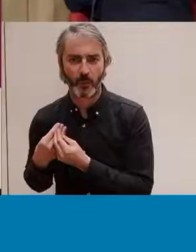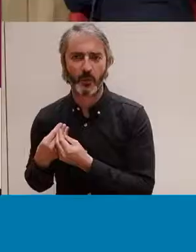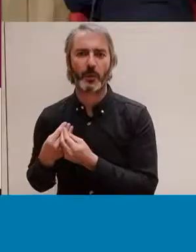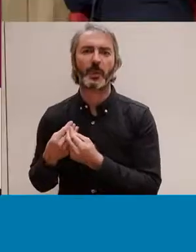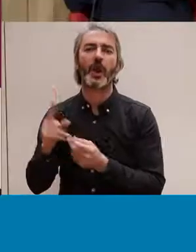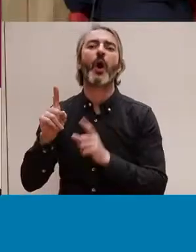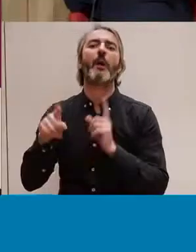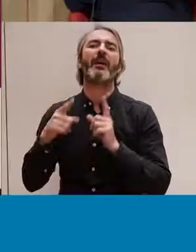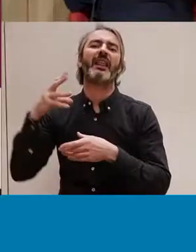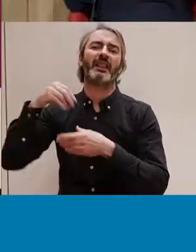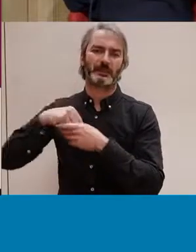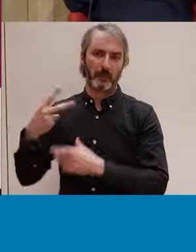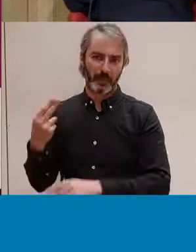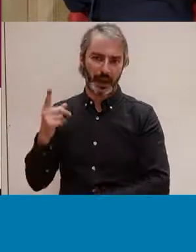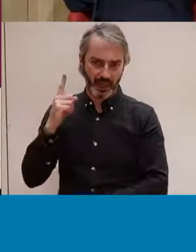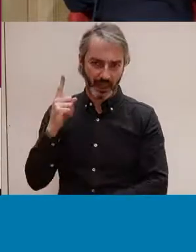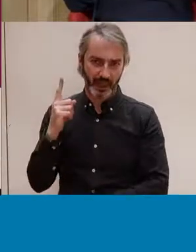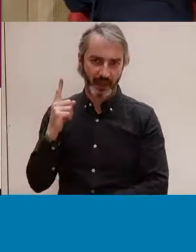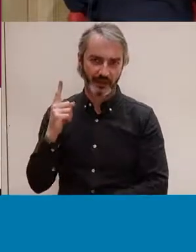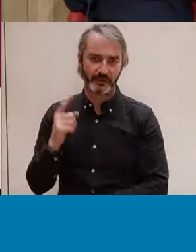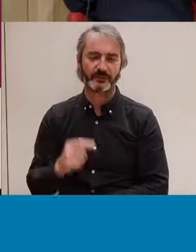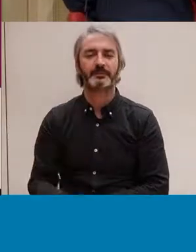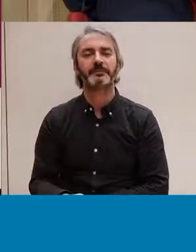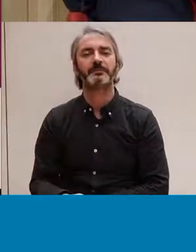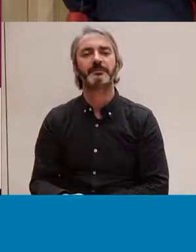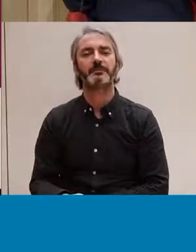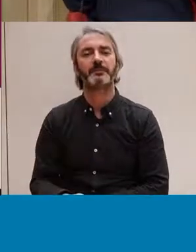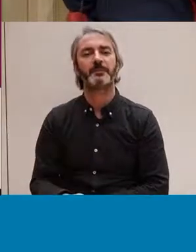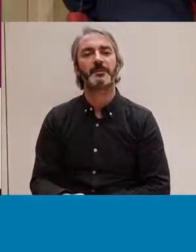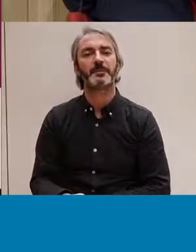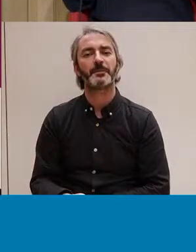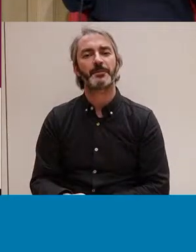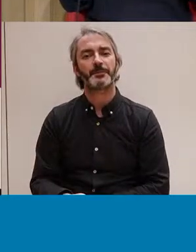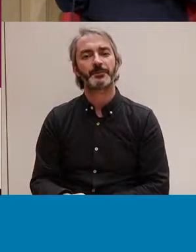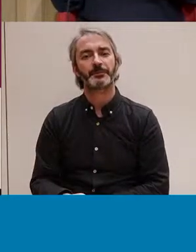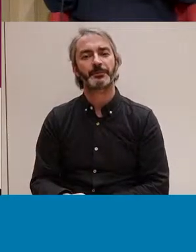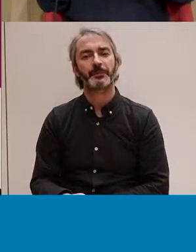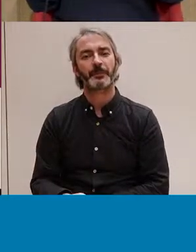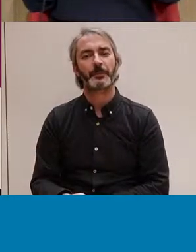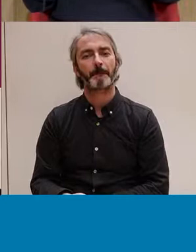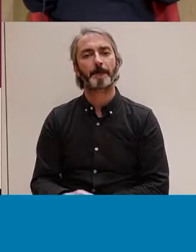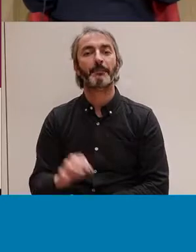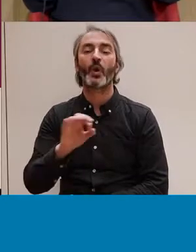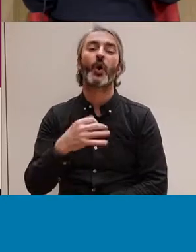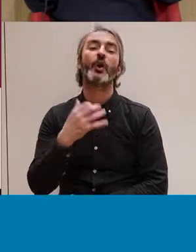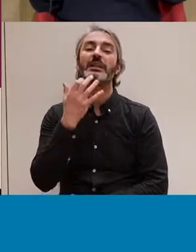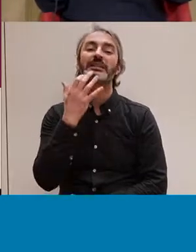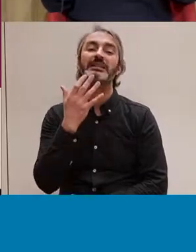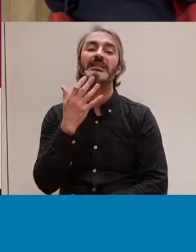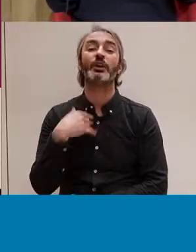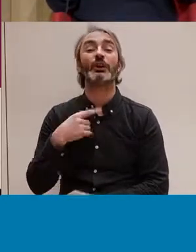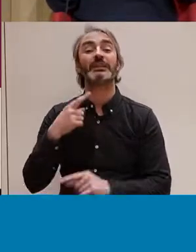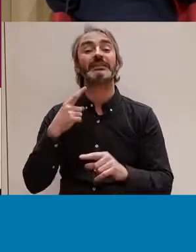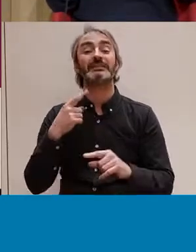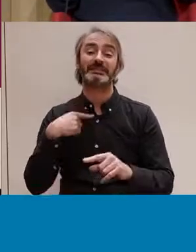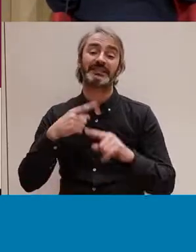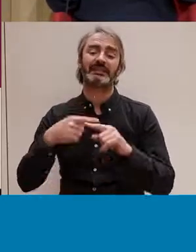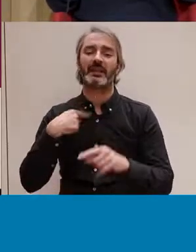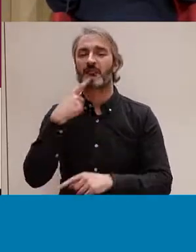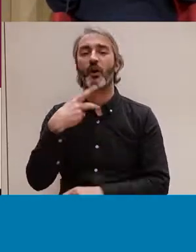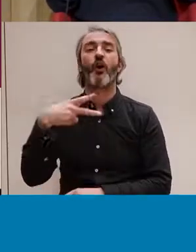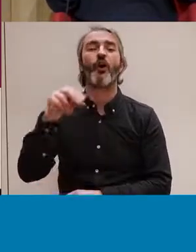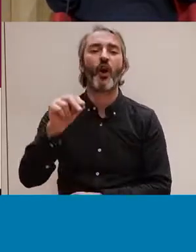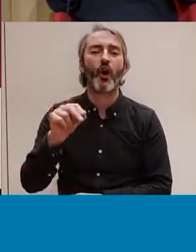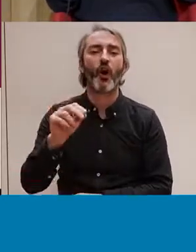es poden donar dins d'una parella, no? I que, per exemple, el fet d'accedir a tenir una relació sexual quan no vols, o el fet d'estar